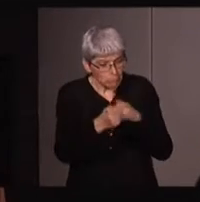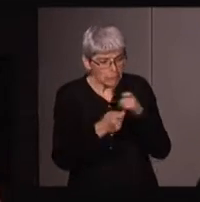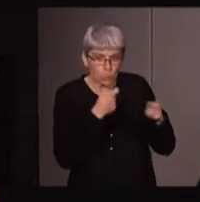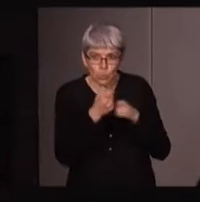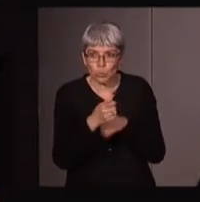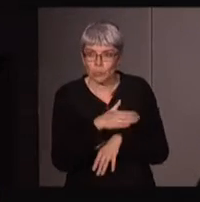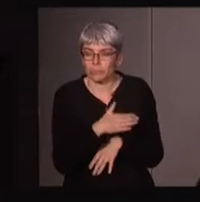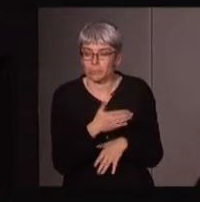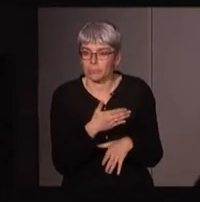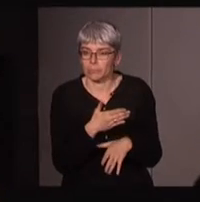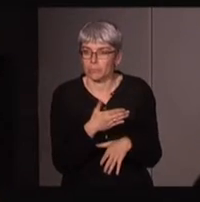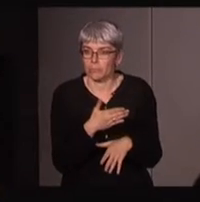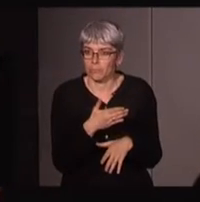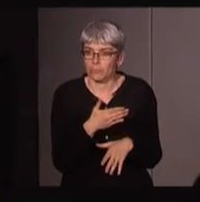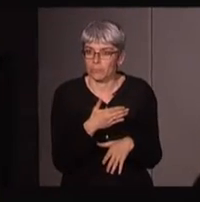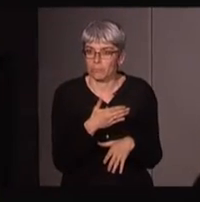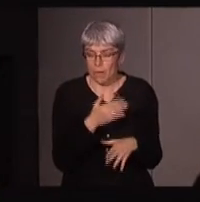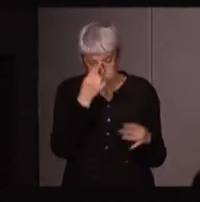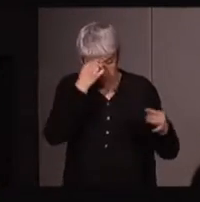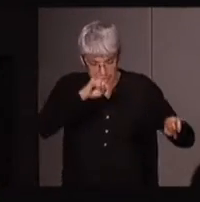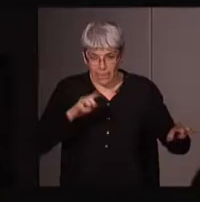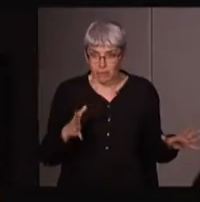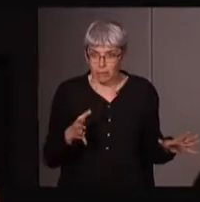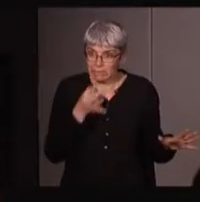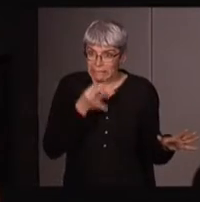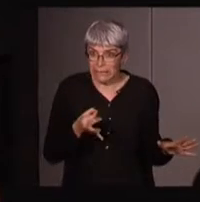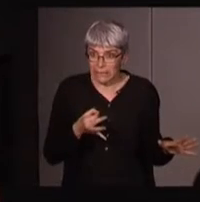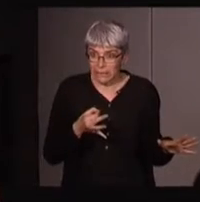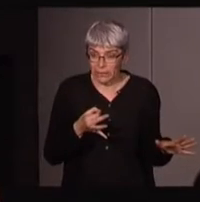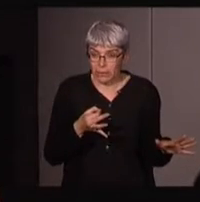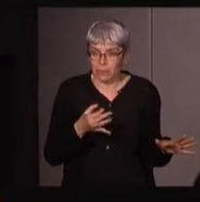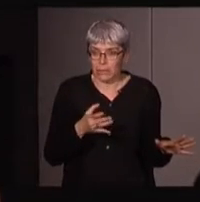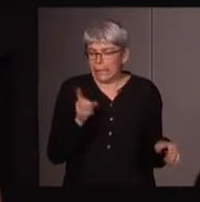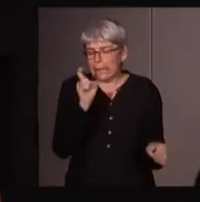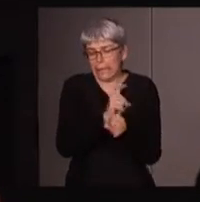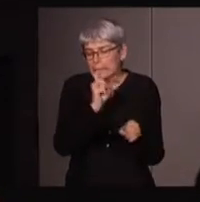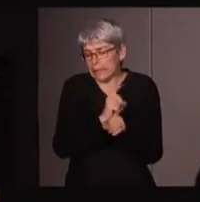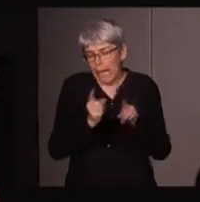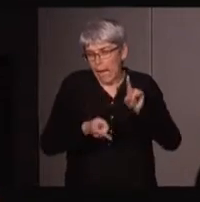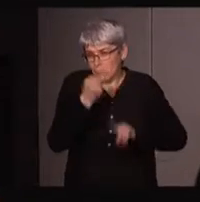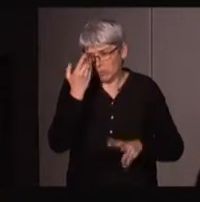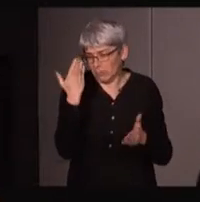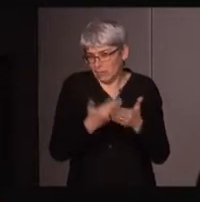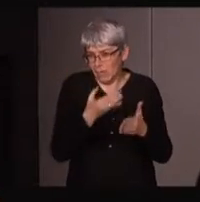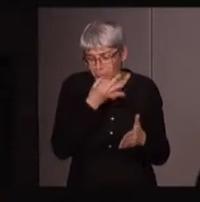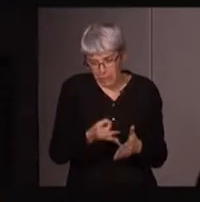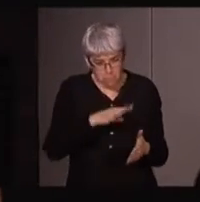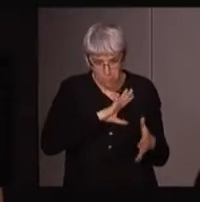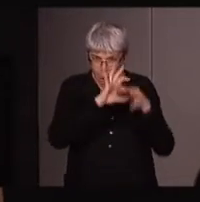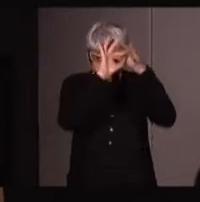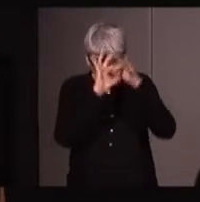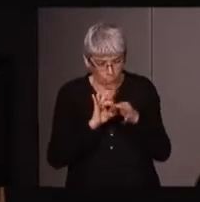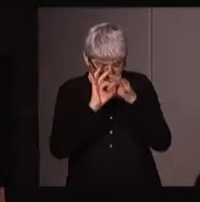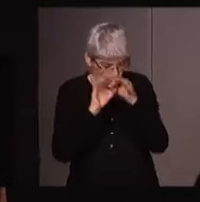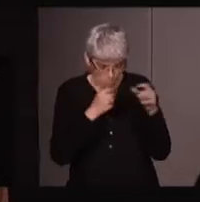de désaccord fondamental, une des grandes critiques qui a été apportée à cet éco